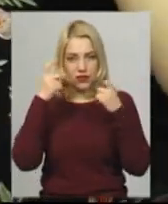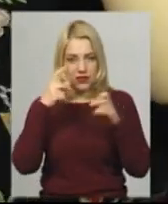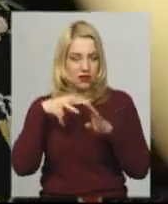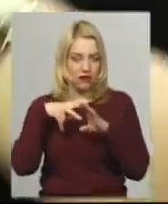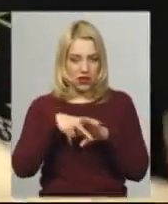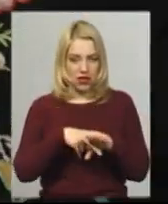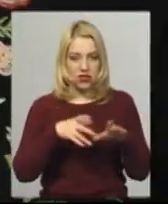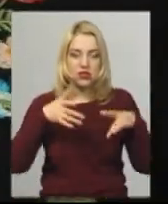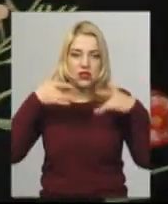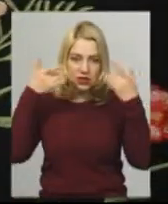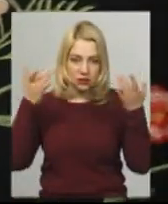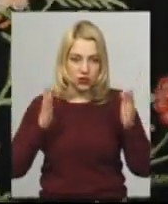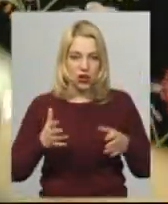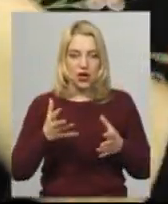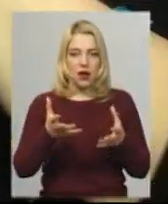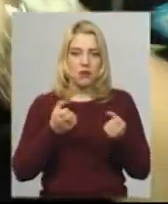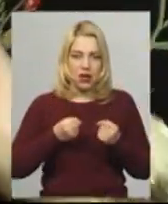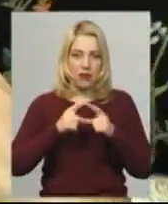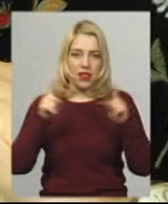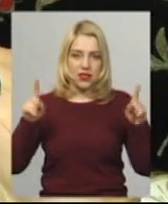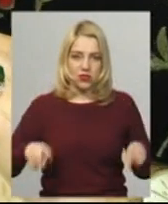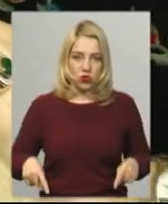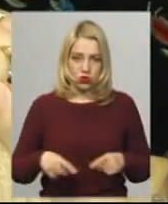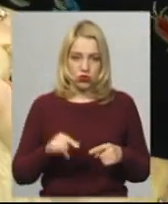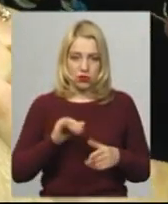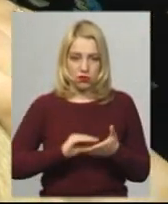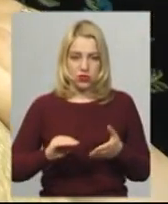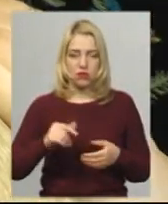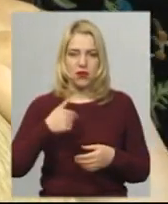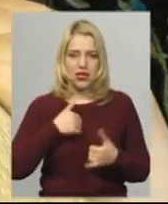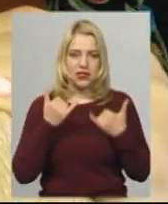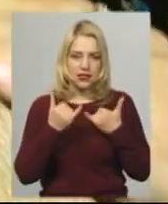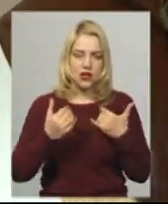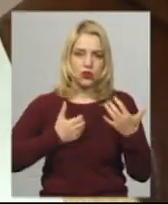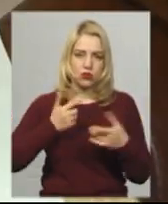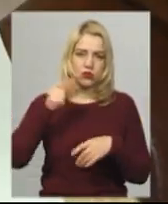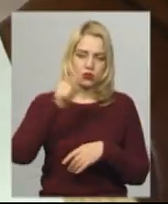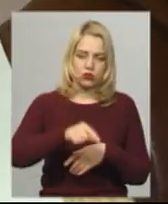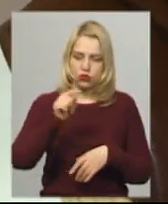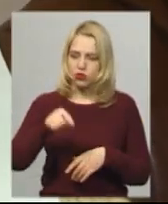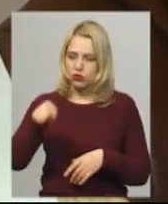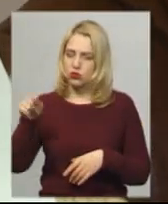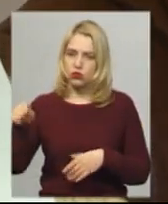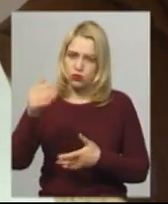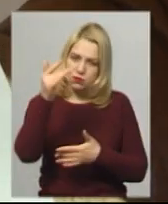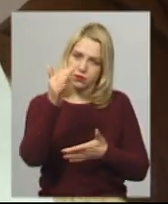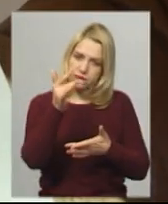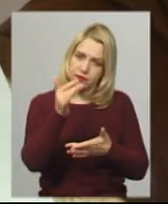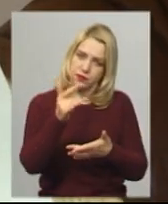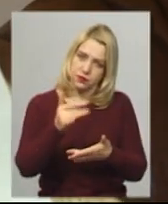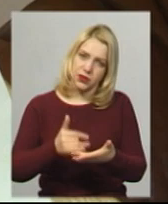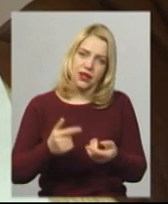Маримонська. Беремо листочки і пишемо. Мене зараз турбує тето-тето. І весь оцей